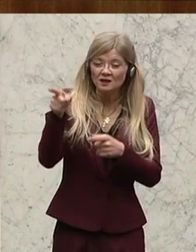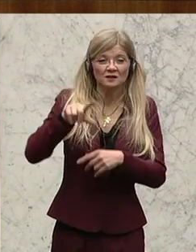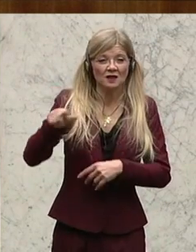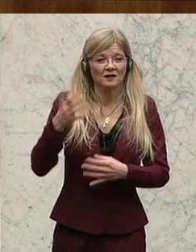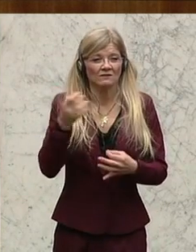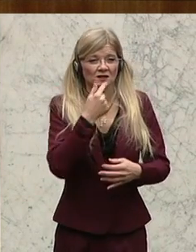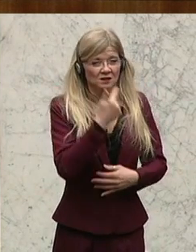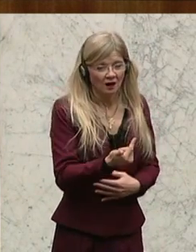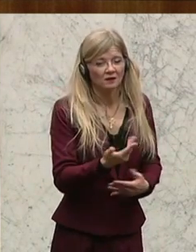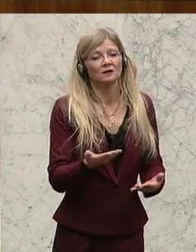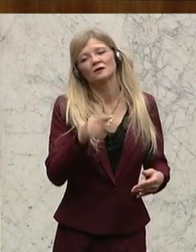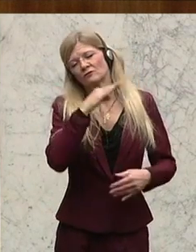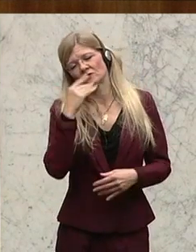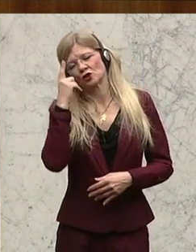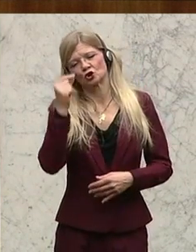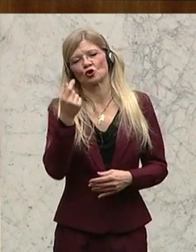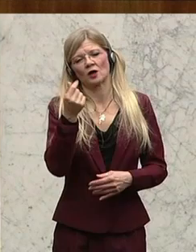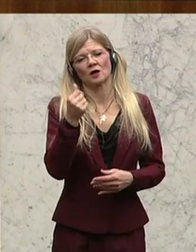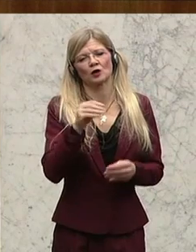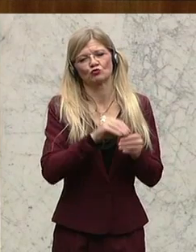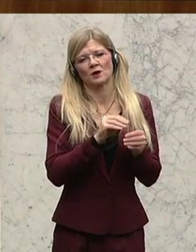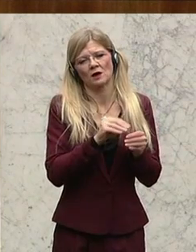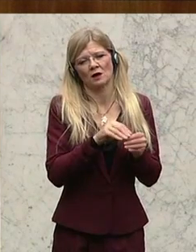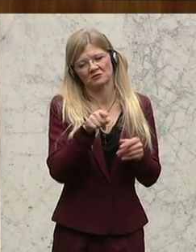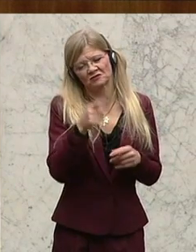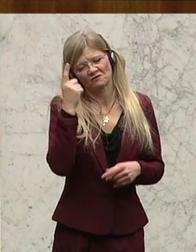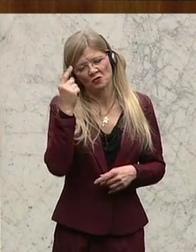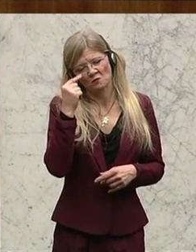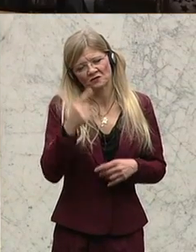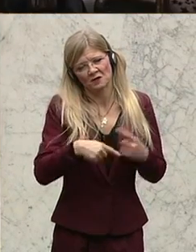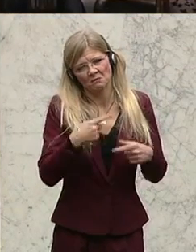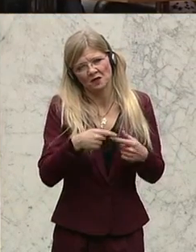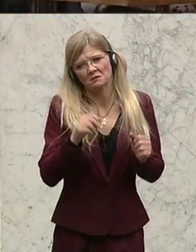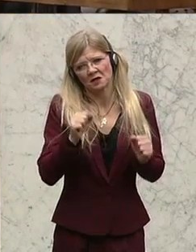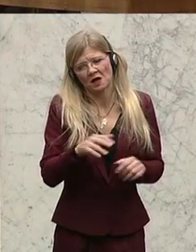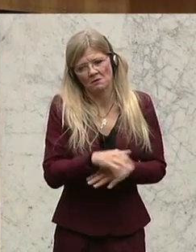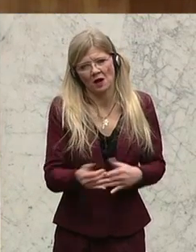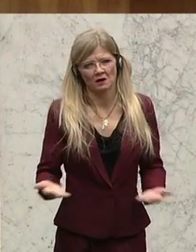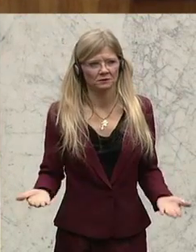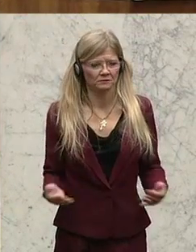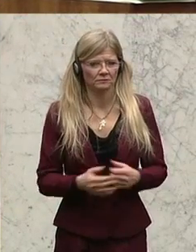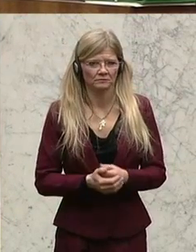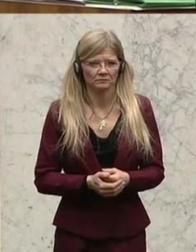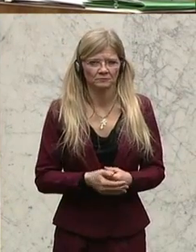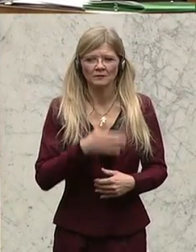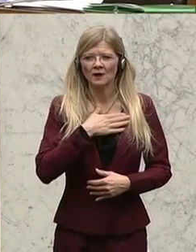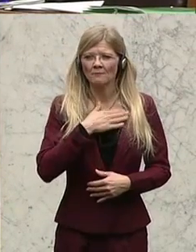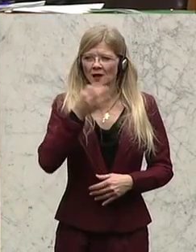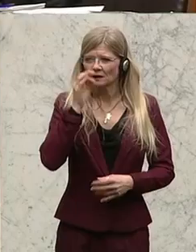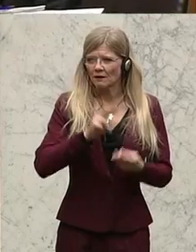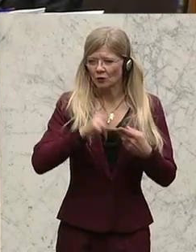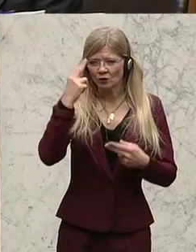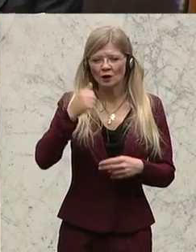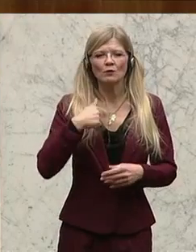würden viel Steuergeld hier sparen. Das wäre eine vernünftige Maßnahme, die wäre auch durchführbar. Meine Damen und Herren, lassen Sie mich weitergehen. Und